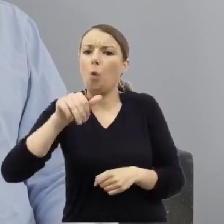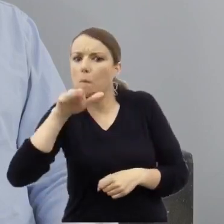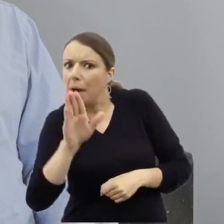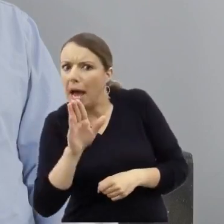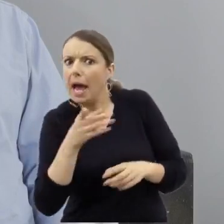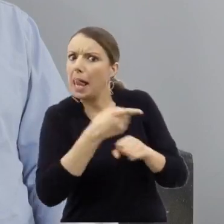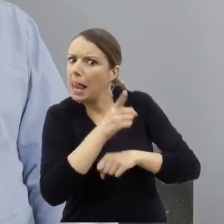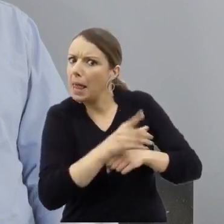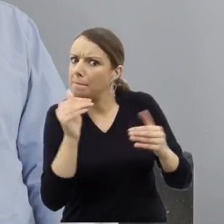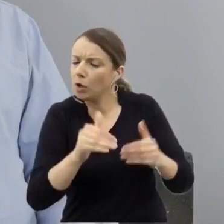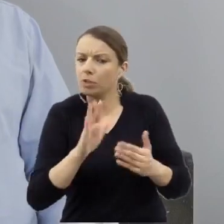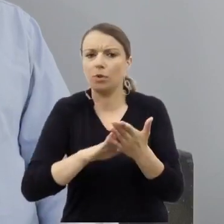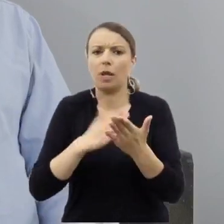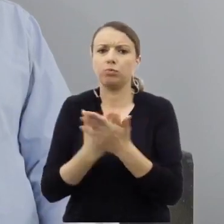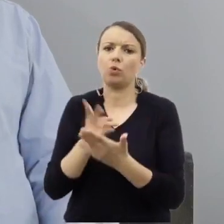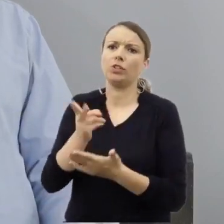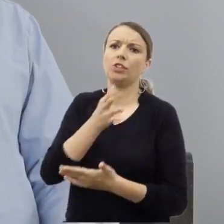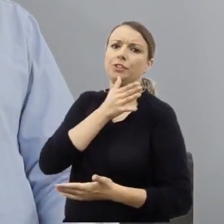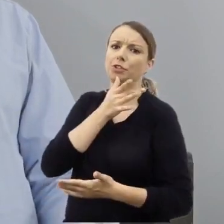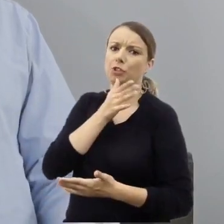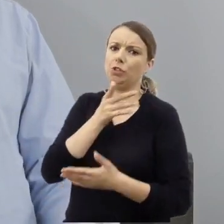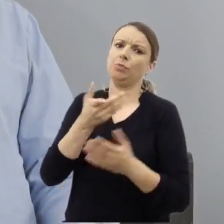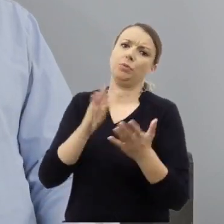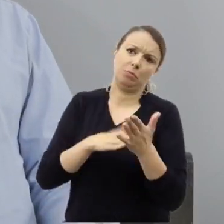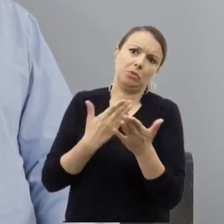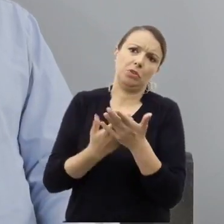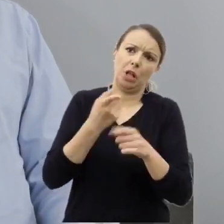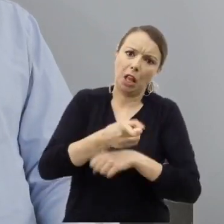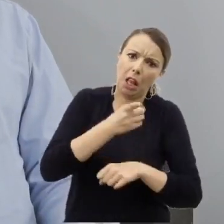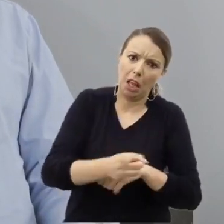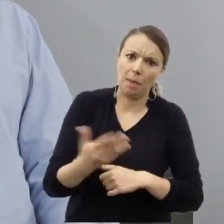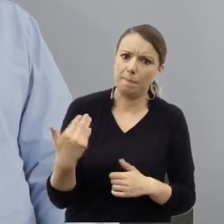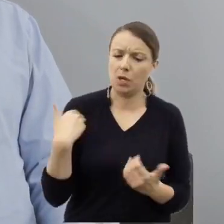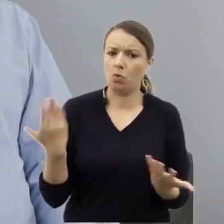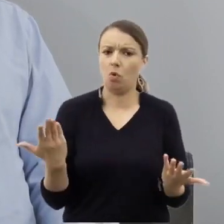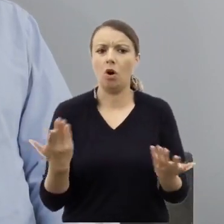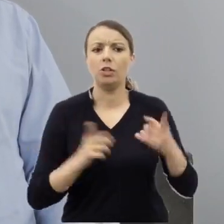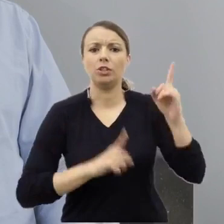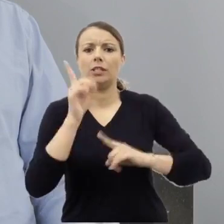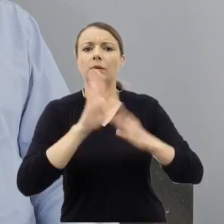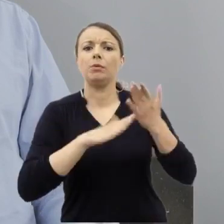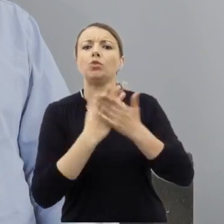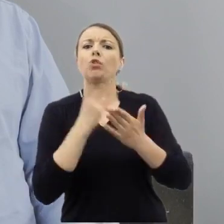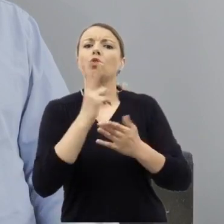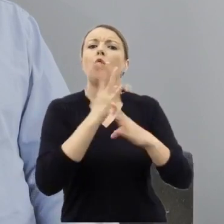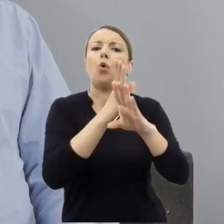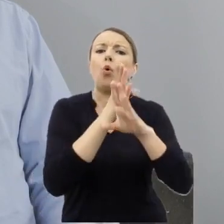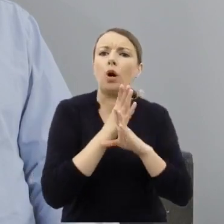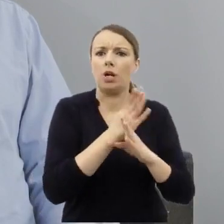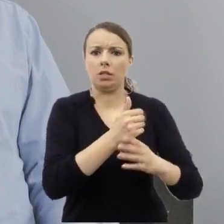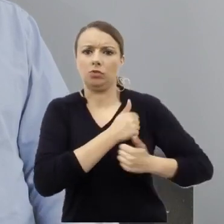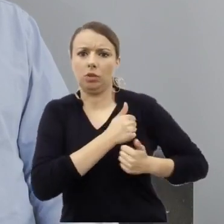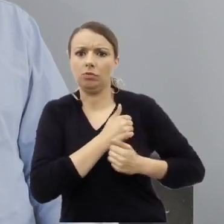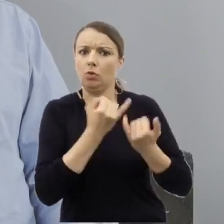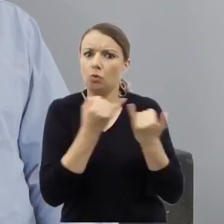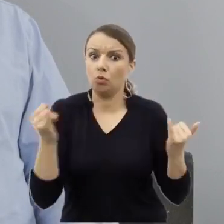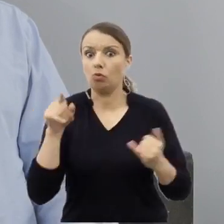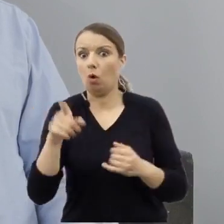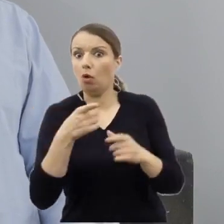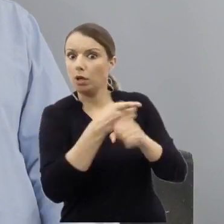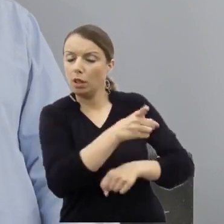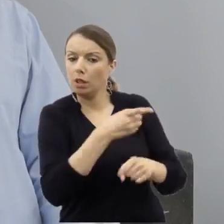prowokacja syjonistów, czasami ma być to prowokacja podziemia. Już